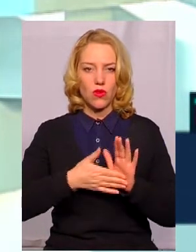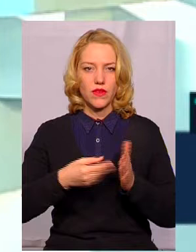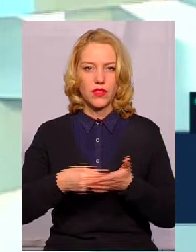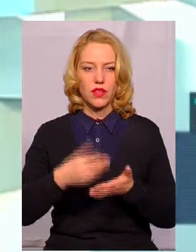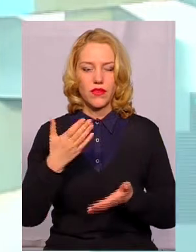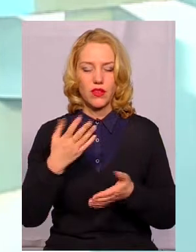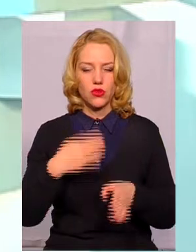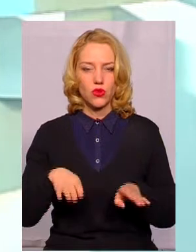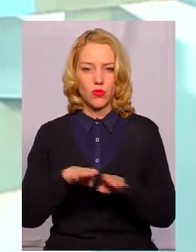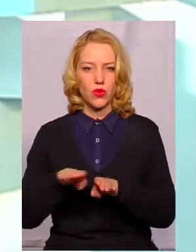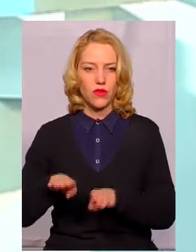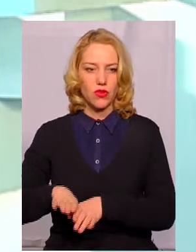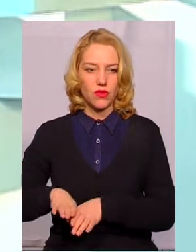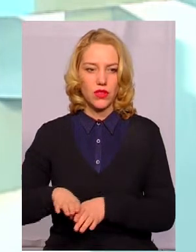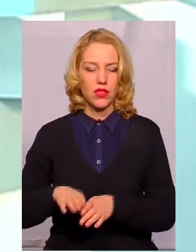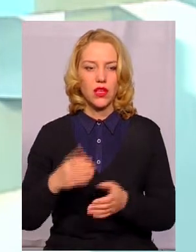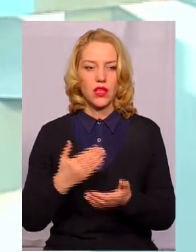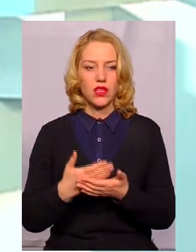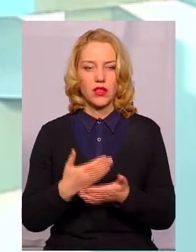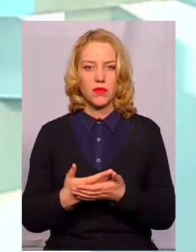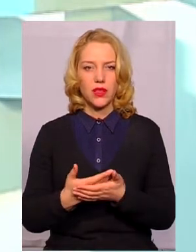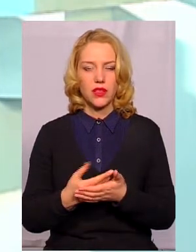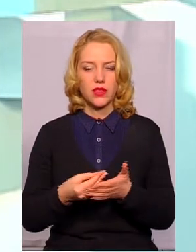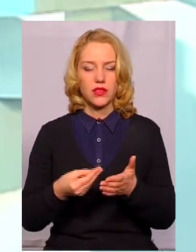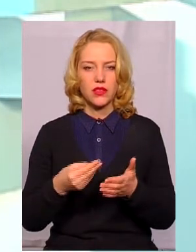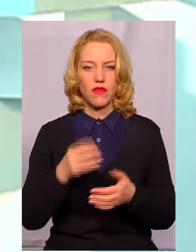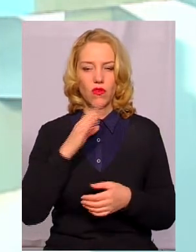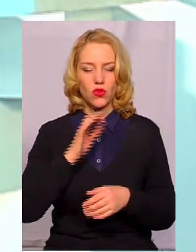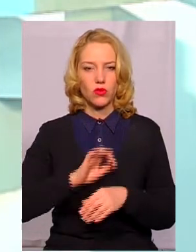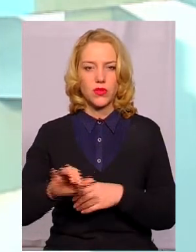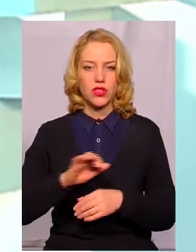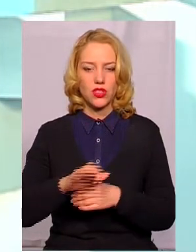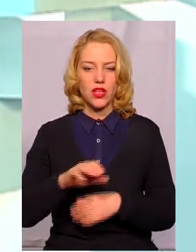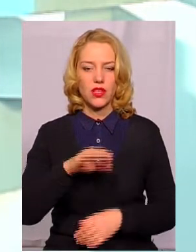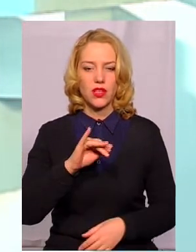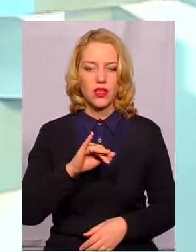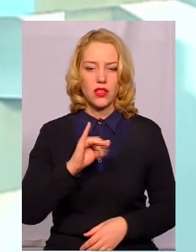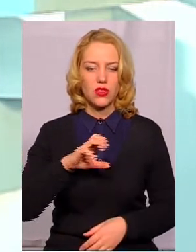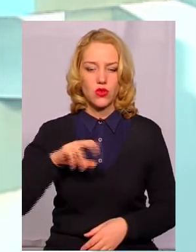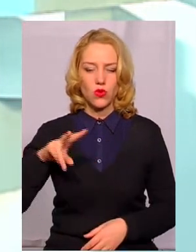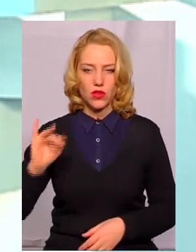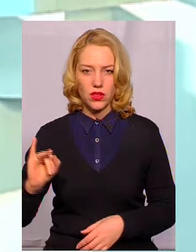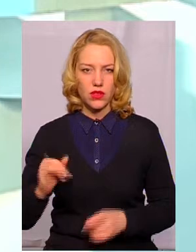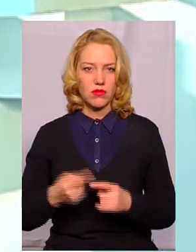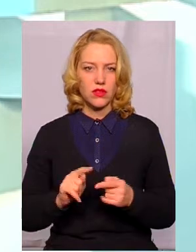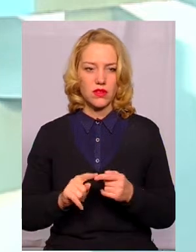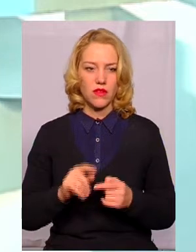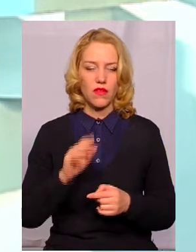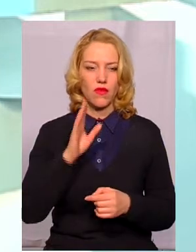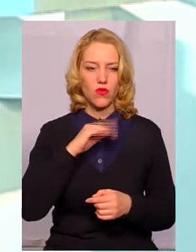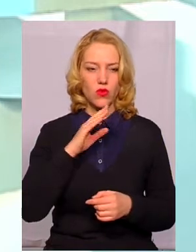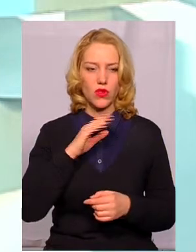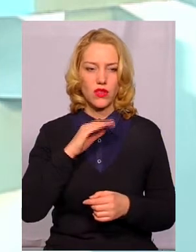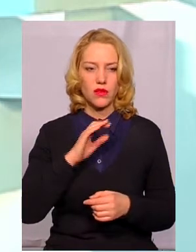Якщо порівнювати тарифи в розрізі водопостачання і водовідведення, то по